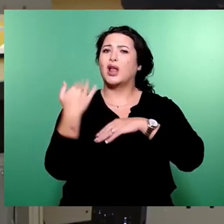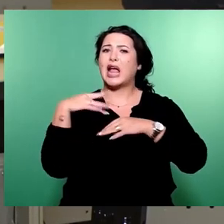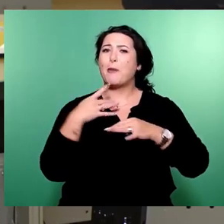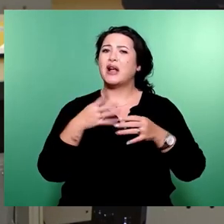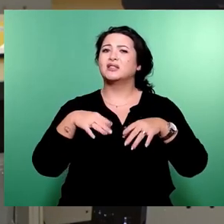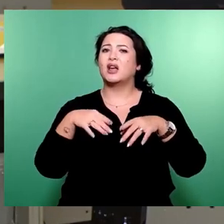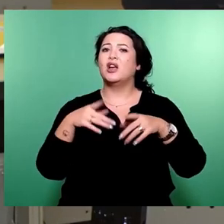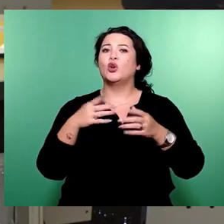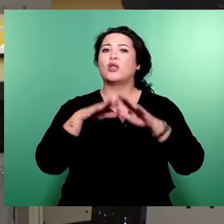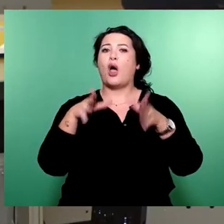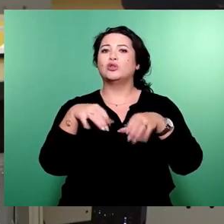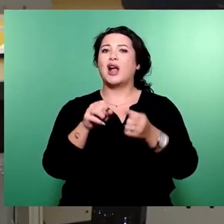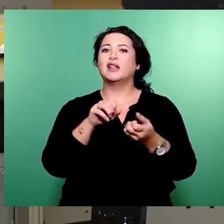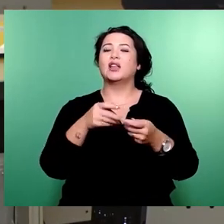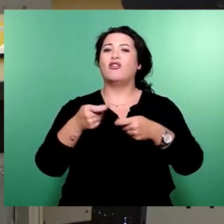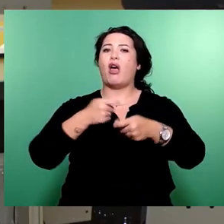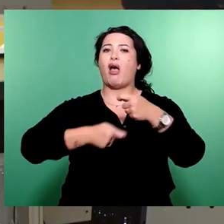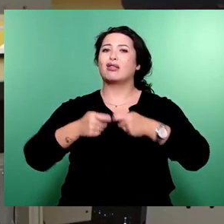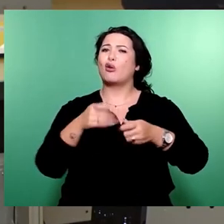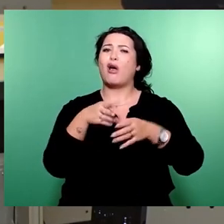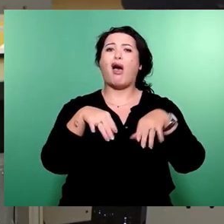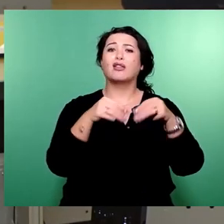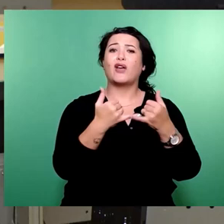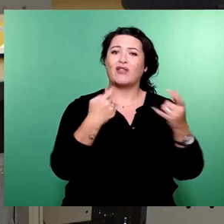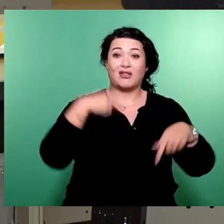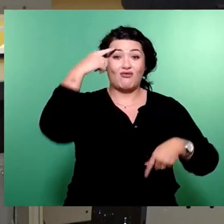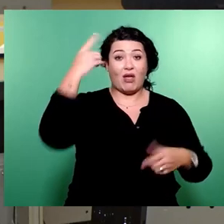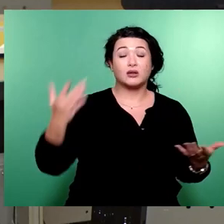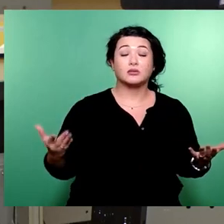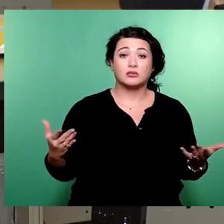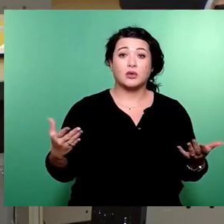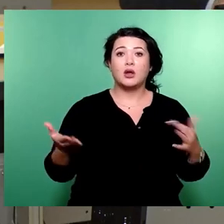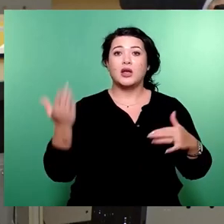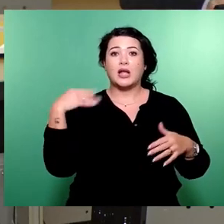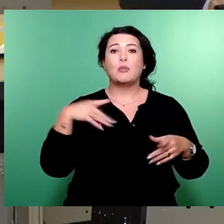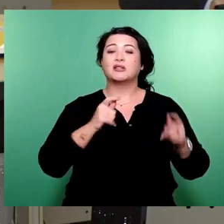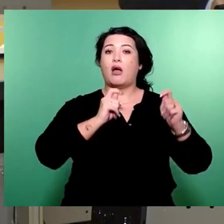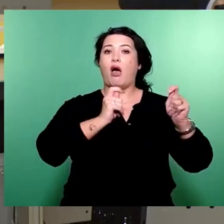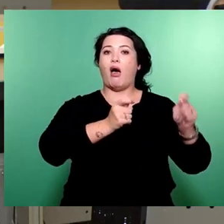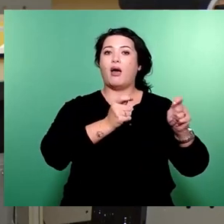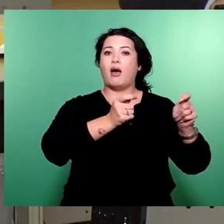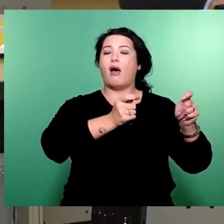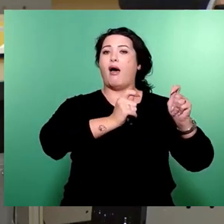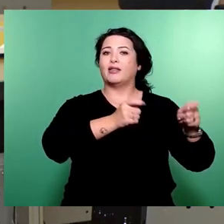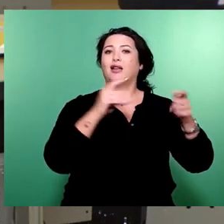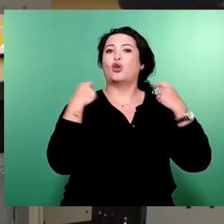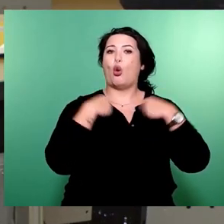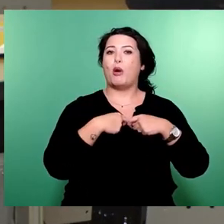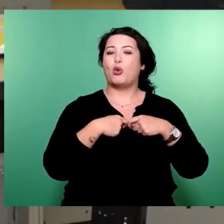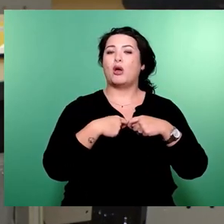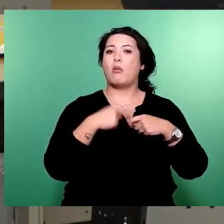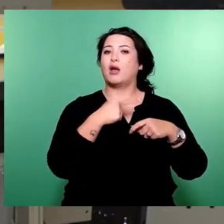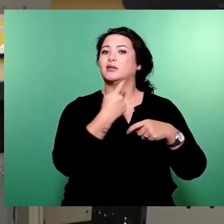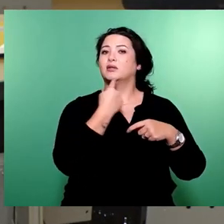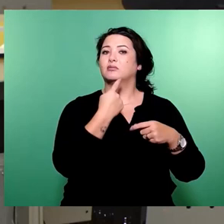Haushaltsverhandlungen. Da gab es ja diesen Beschluss, diesen Antrag des Oberbürgermeisters oder die Vorlage mit dem Namen